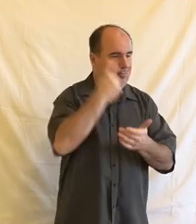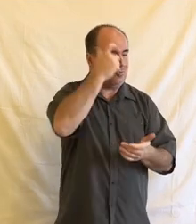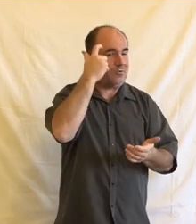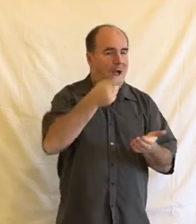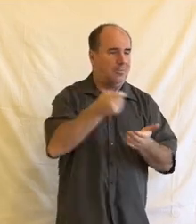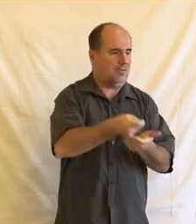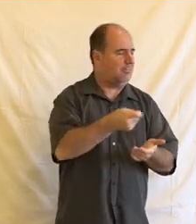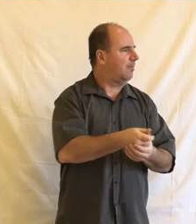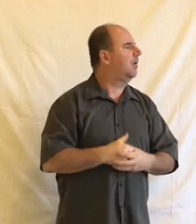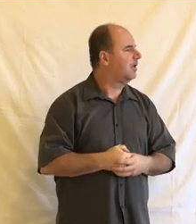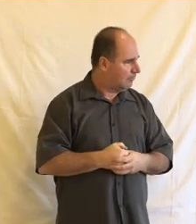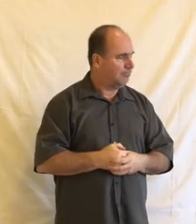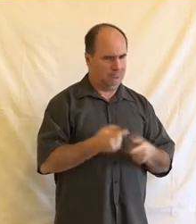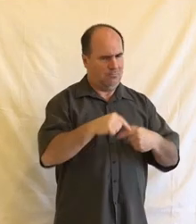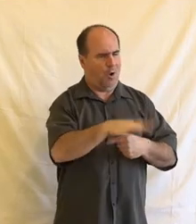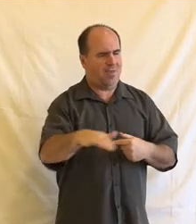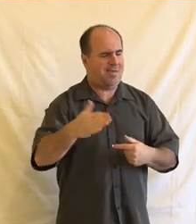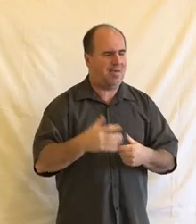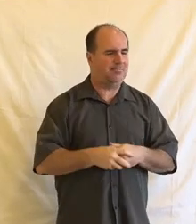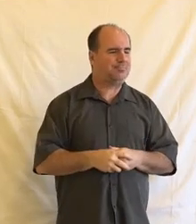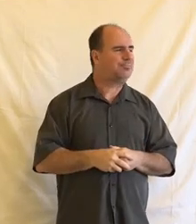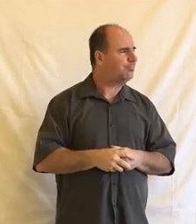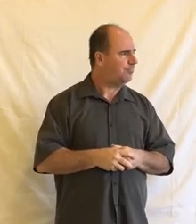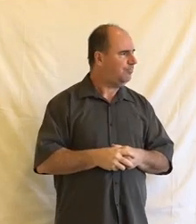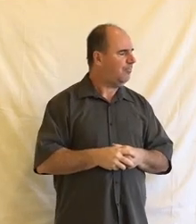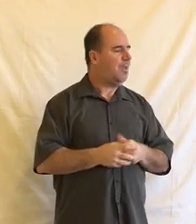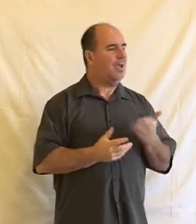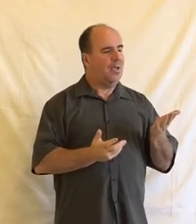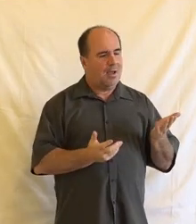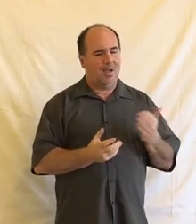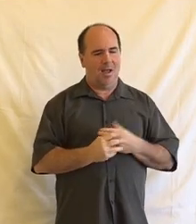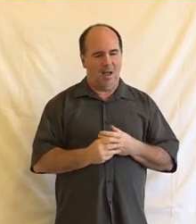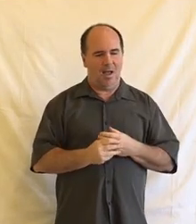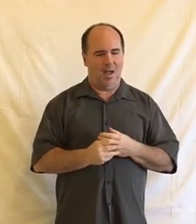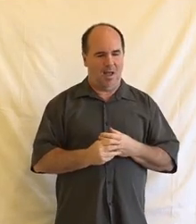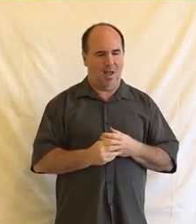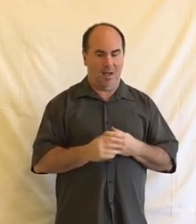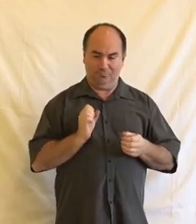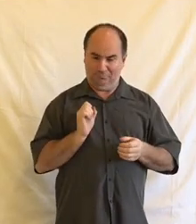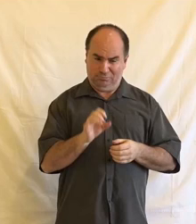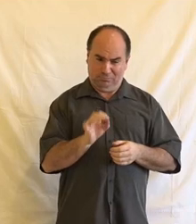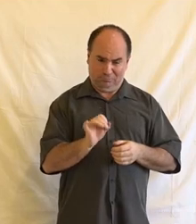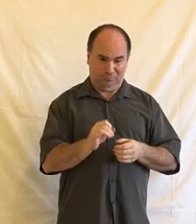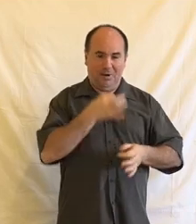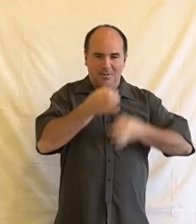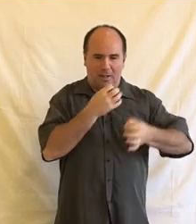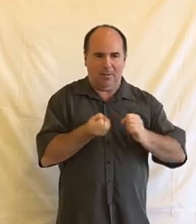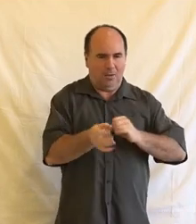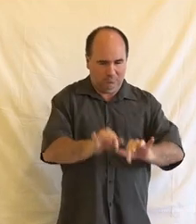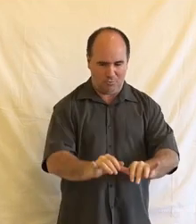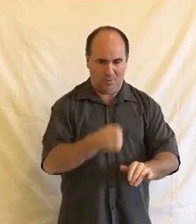zda se to jmenuje přímo, příspěvek na děti, ale zhruba máme představu. Nasypali jim veškerá ta data, tu rozhodovací praxi,